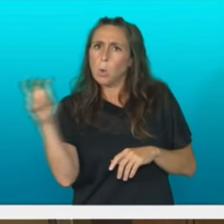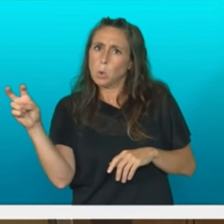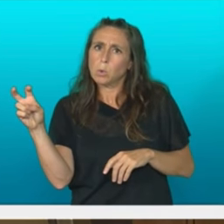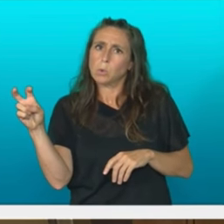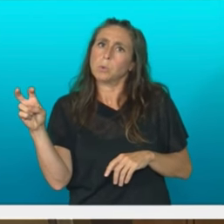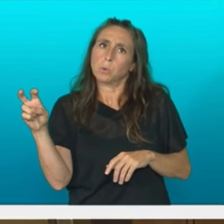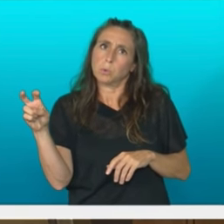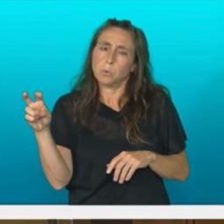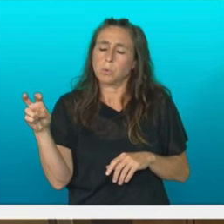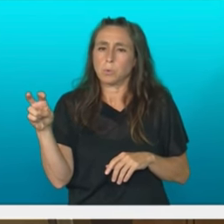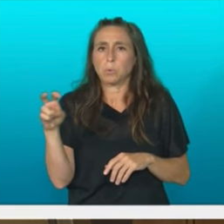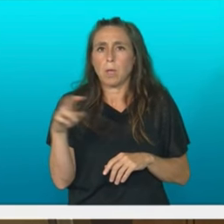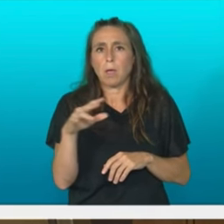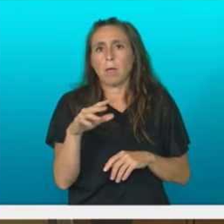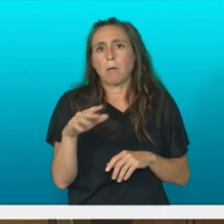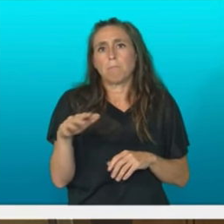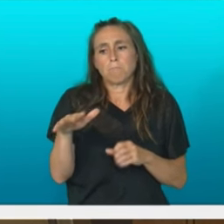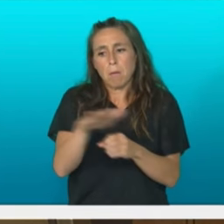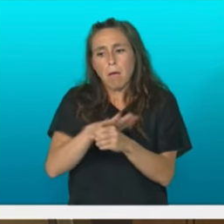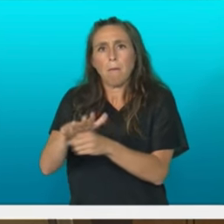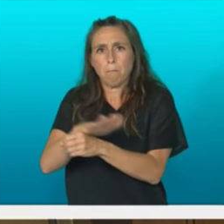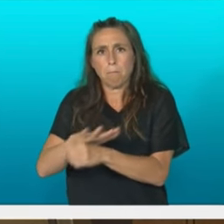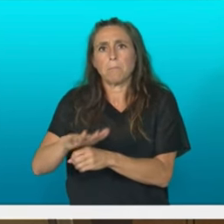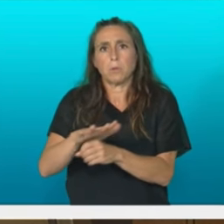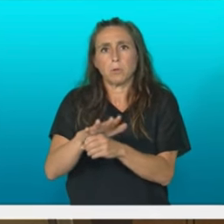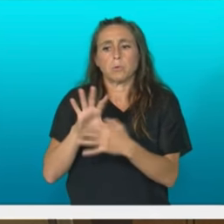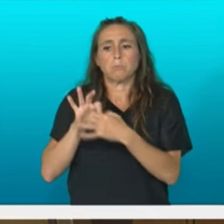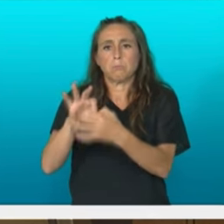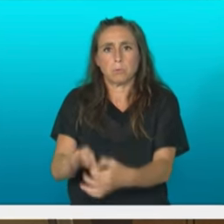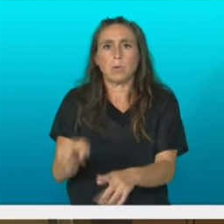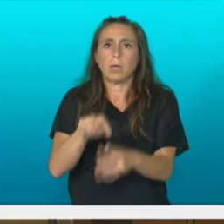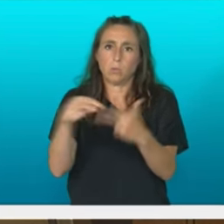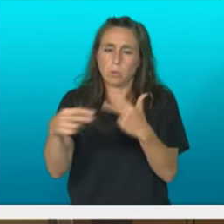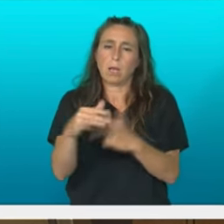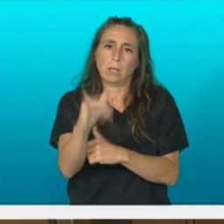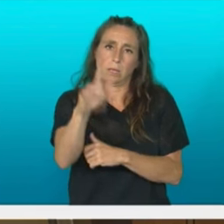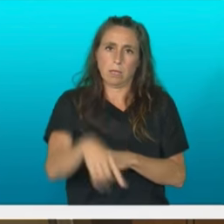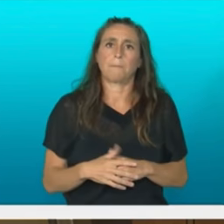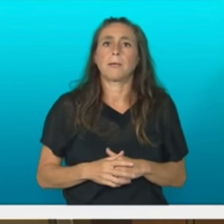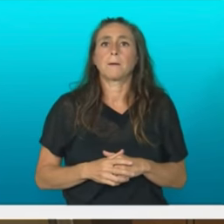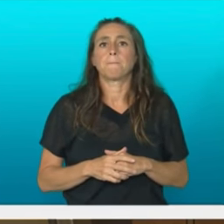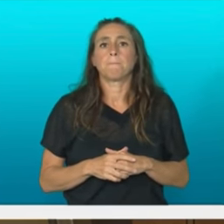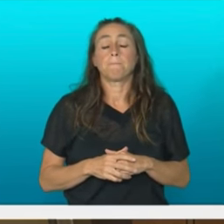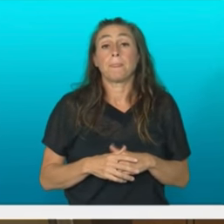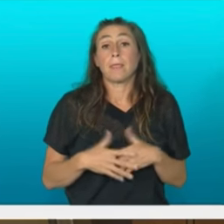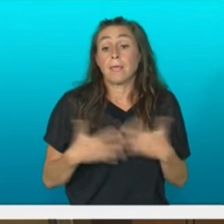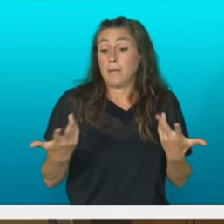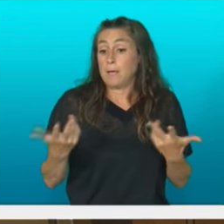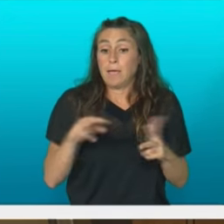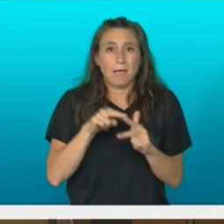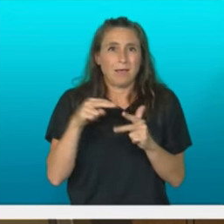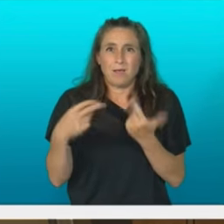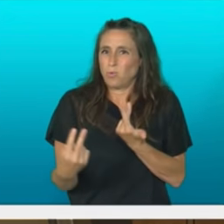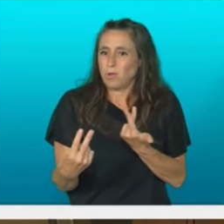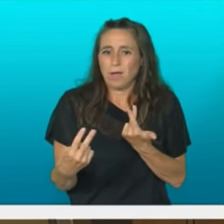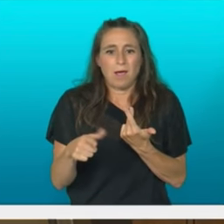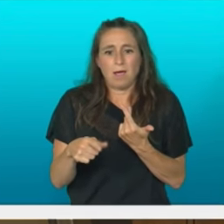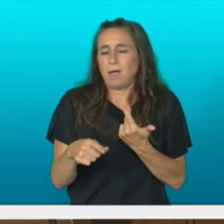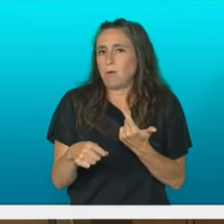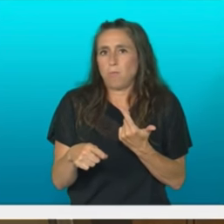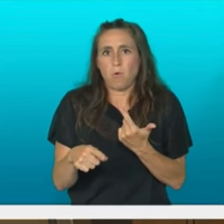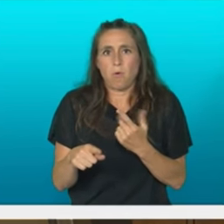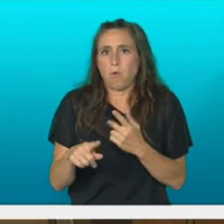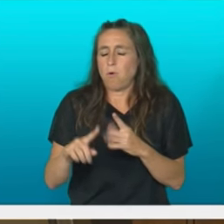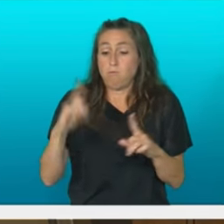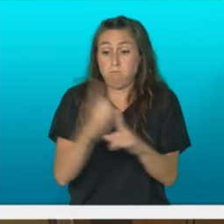ekosistema batzuk baina egura euskararen egoera ipatzerakoan sistematikoki jasaten ari den eraso onarte zinakera ipatu